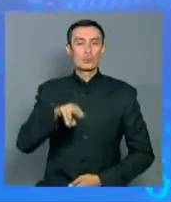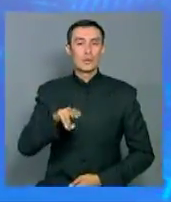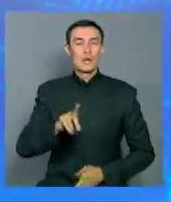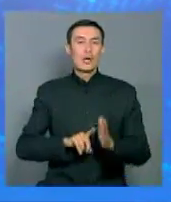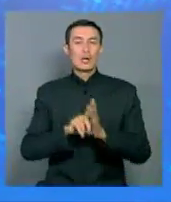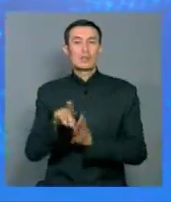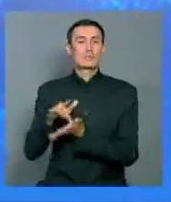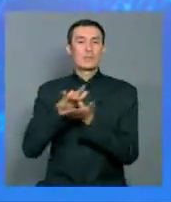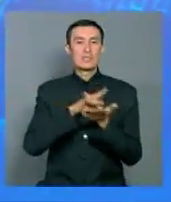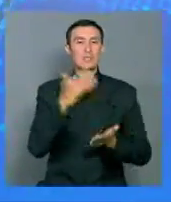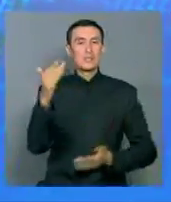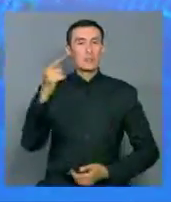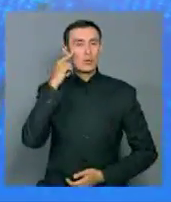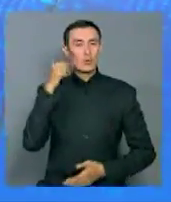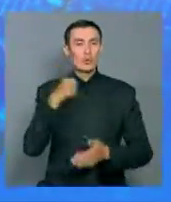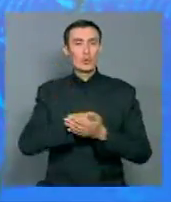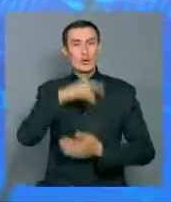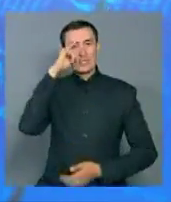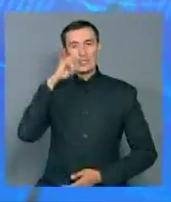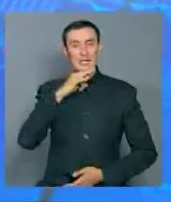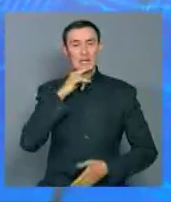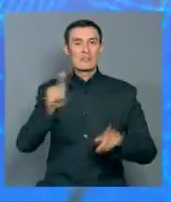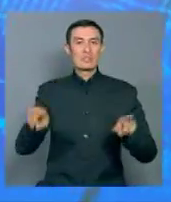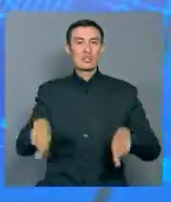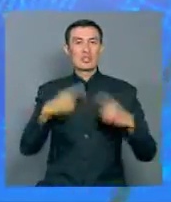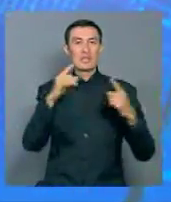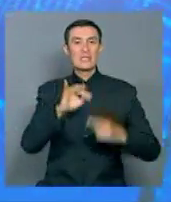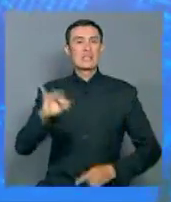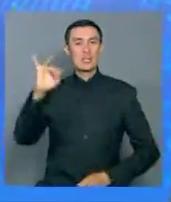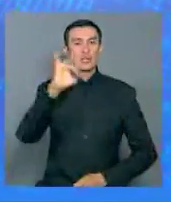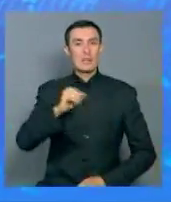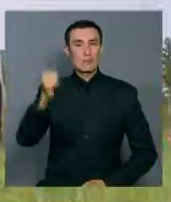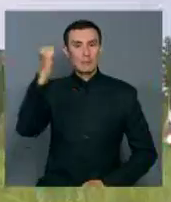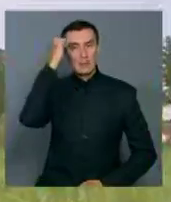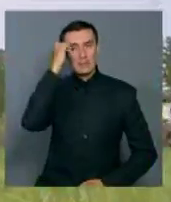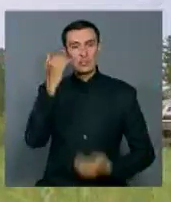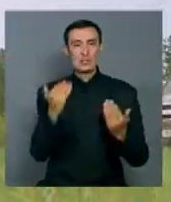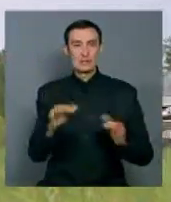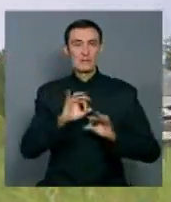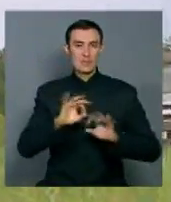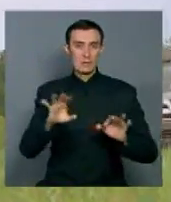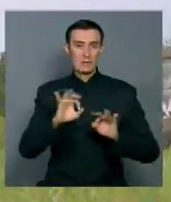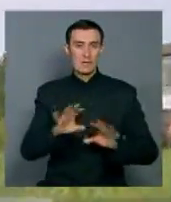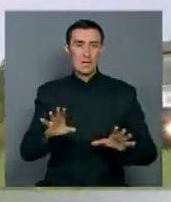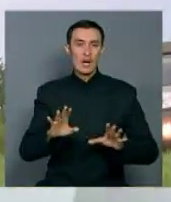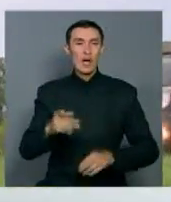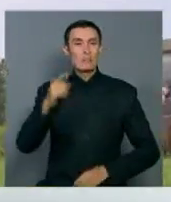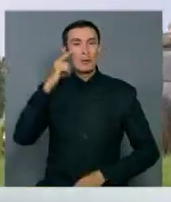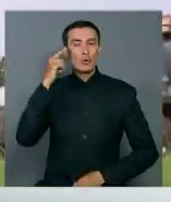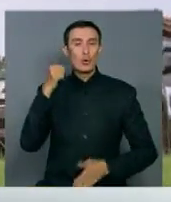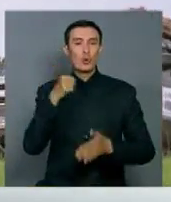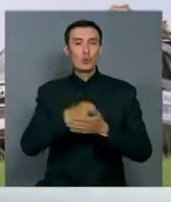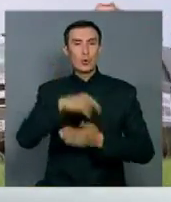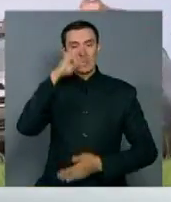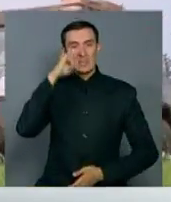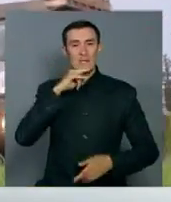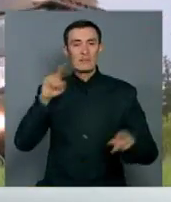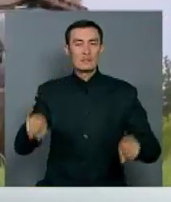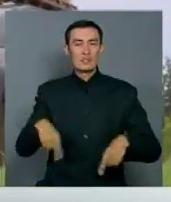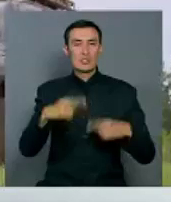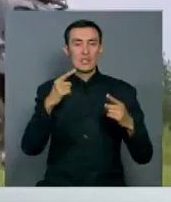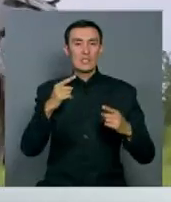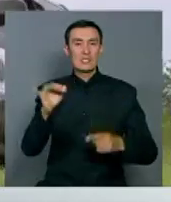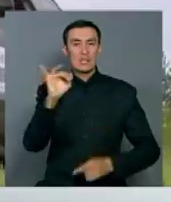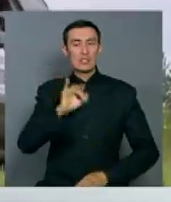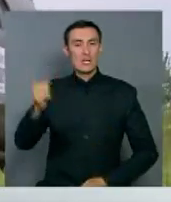Хэнтея до Улытау, возрождение исторической памяти в нашем сюжете. От Хэнтея до Улытау, возрождение исторической